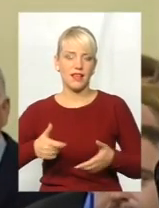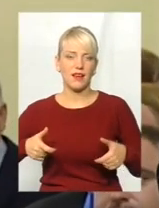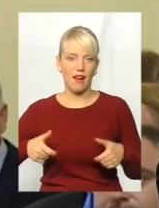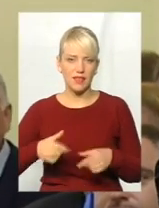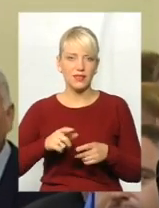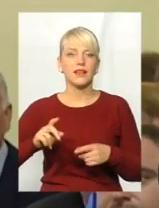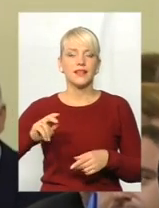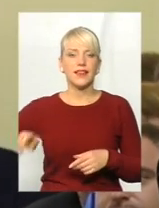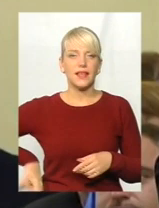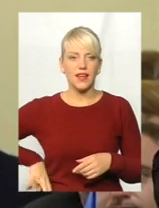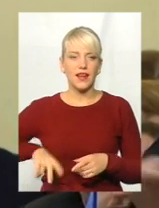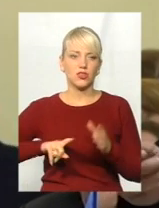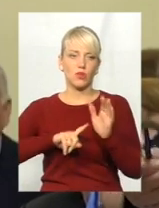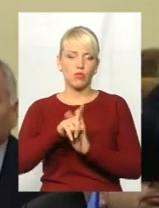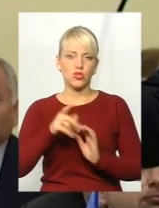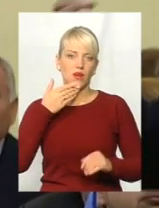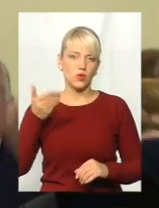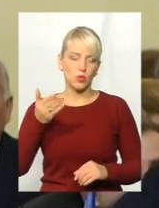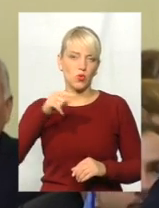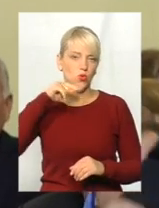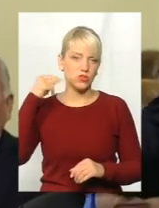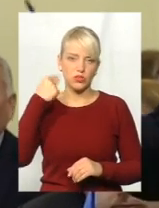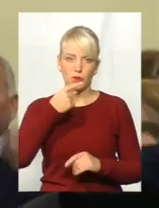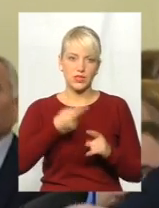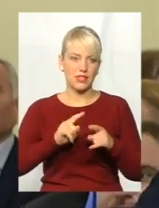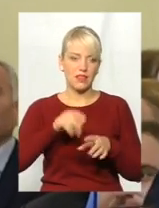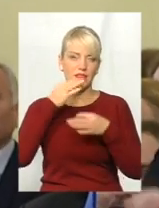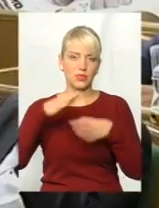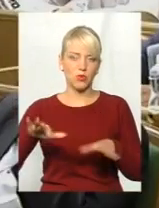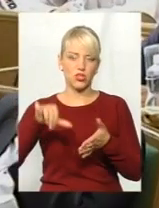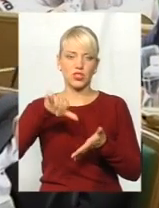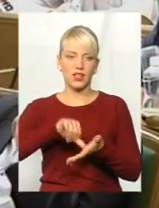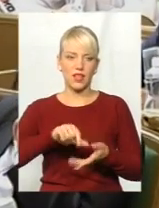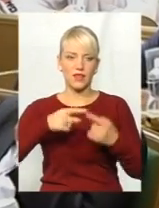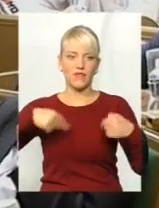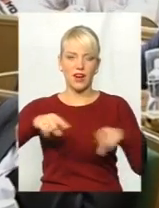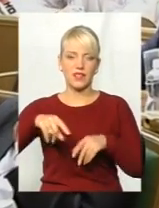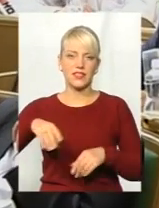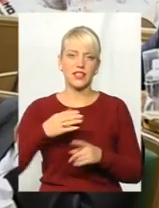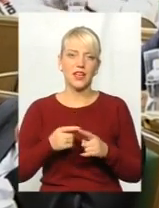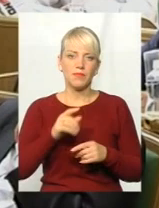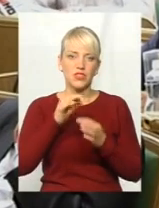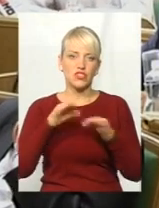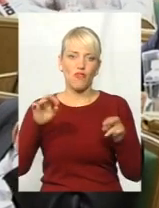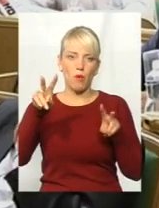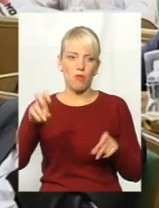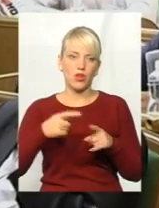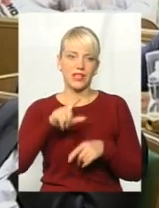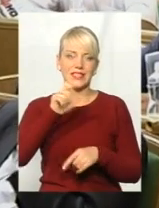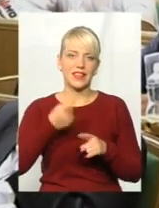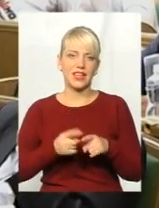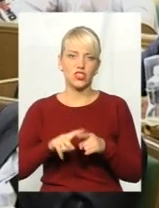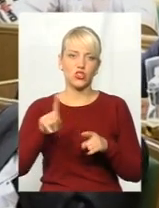Панашченко розпочав доповідь російською. І це не сподобалося членам фракції Всеукраїнського об'єднання «Свобода». За те,